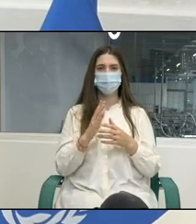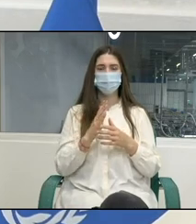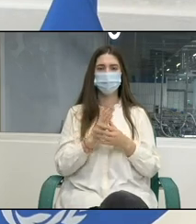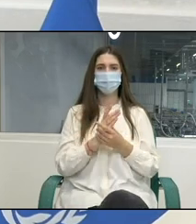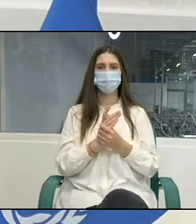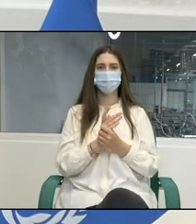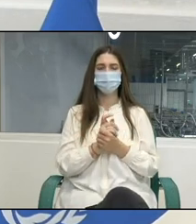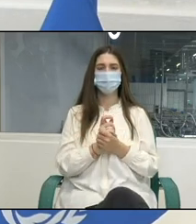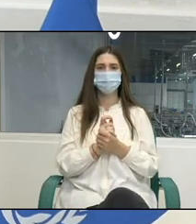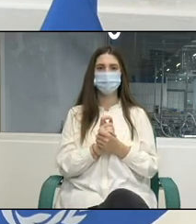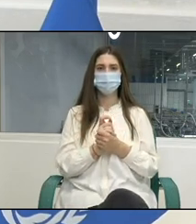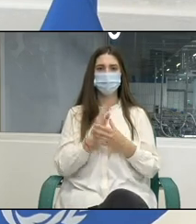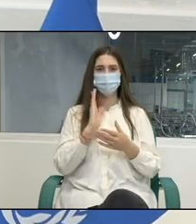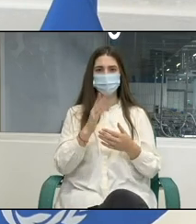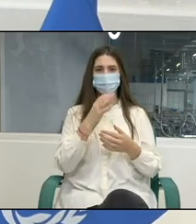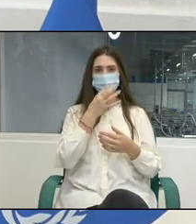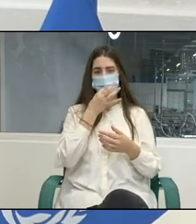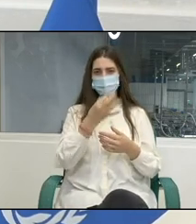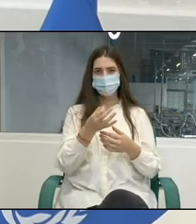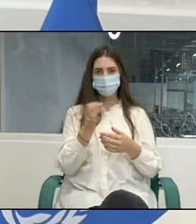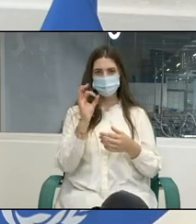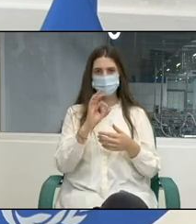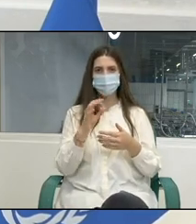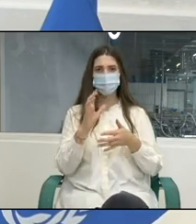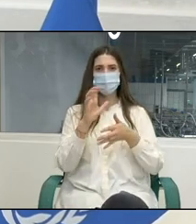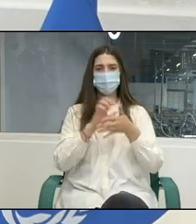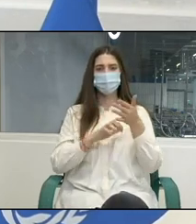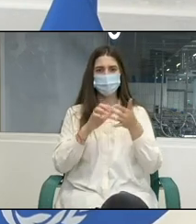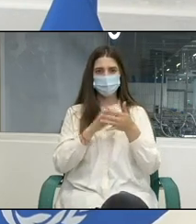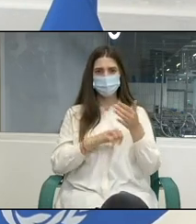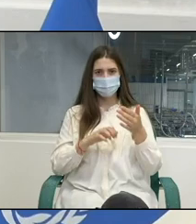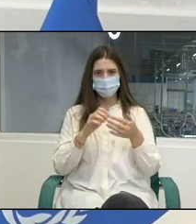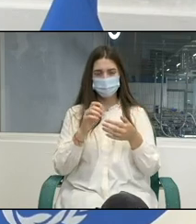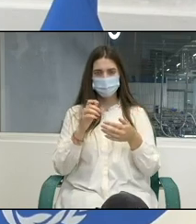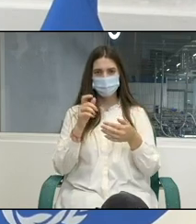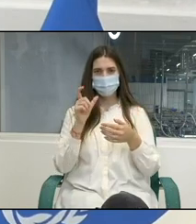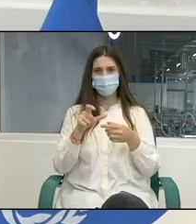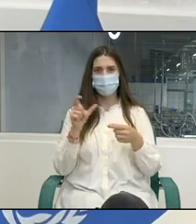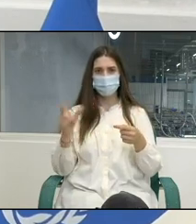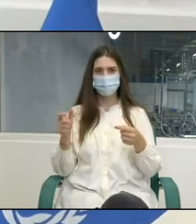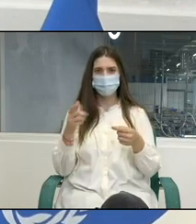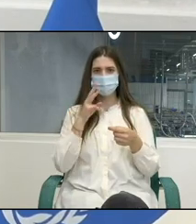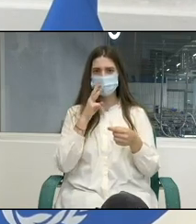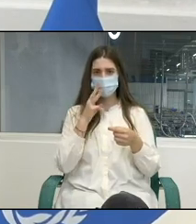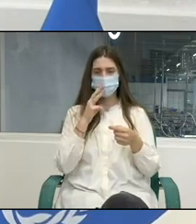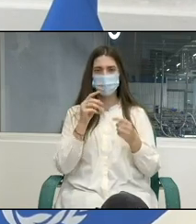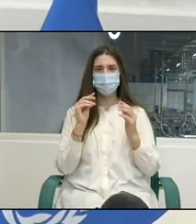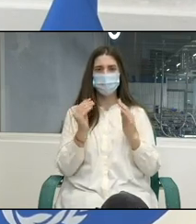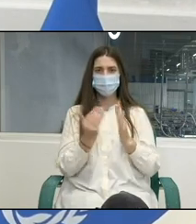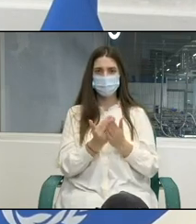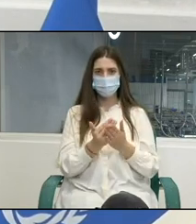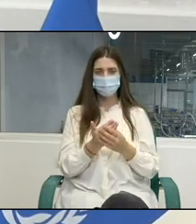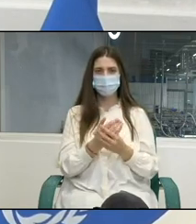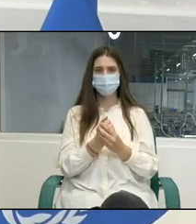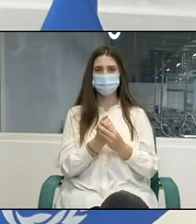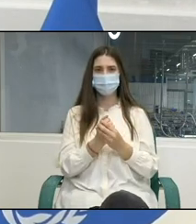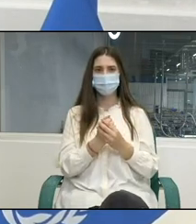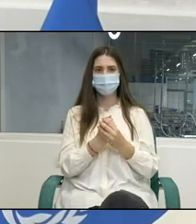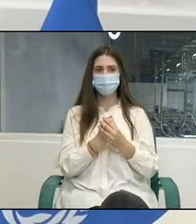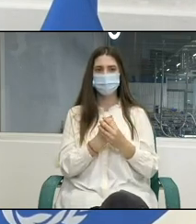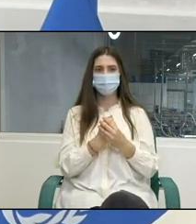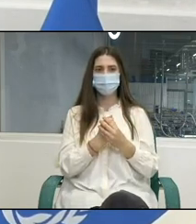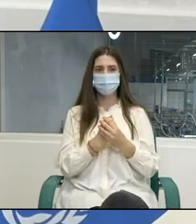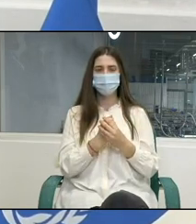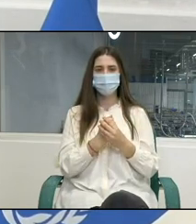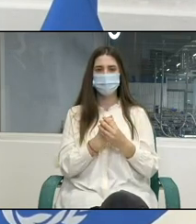ci ținim din relațiile de muncă fără îndoială cu Ministerul Munciei Protecției Sociale o altă